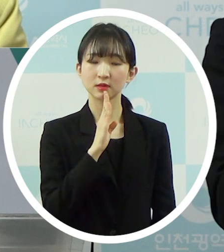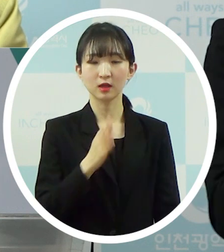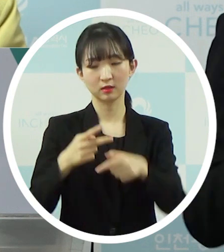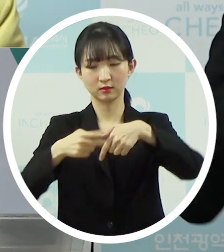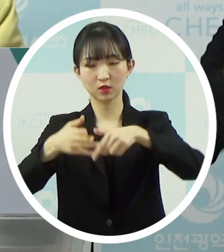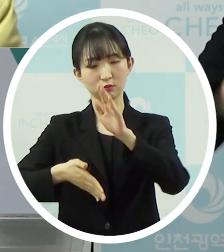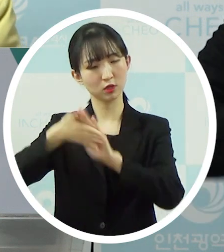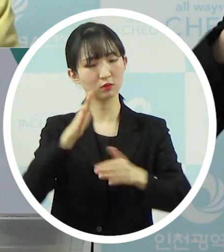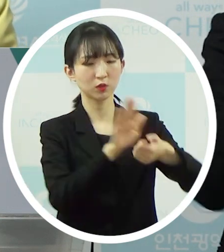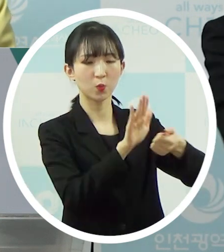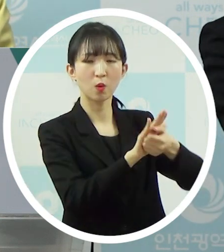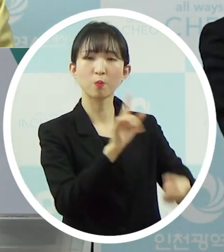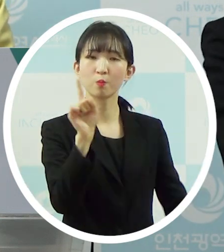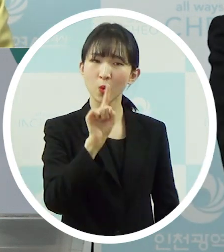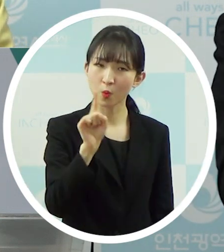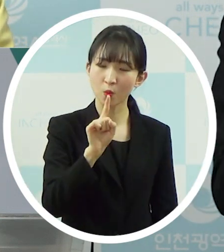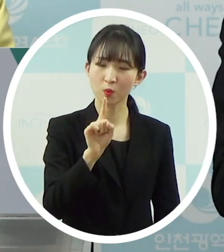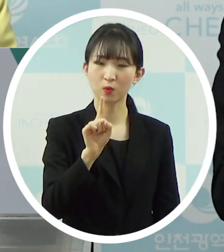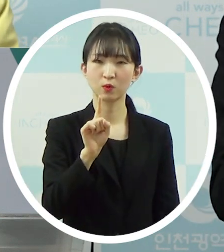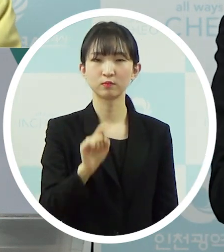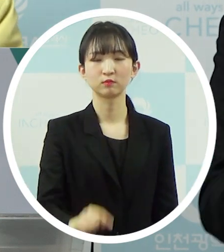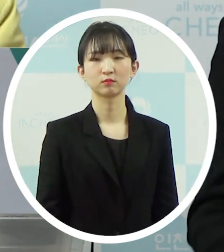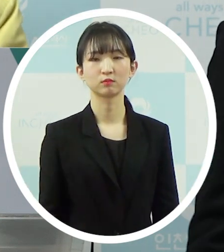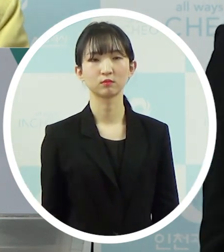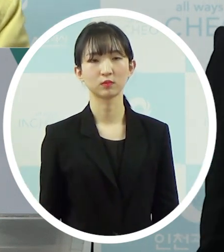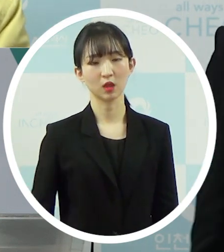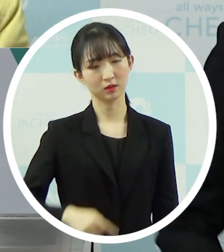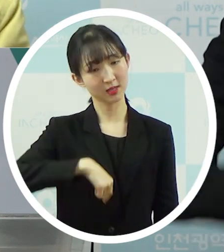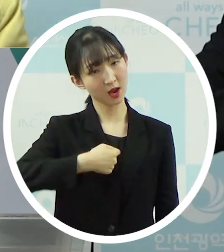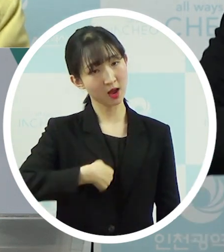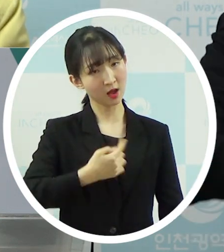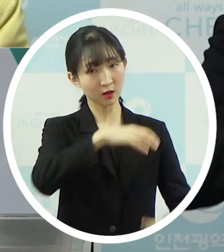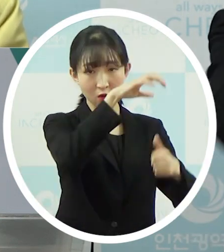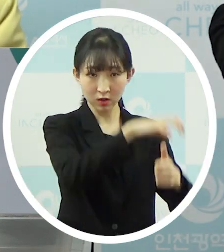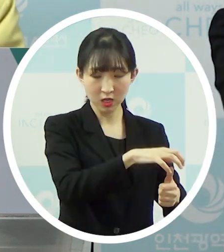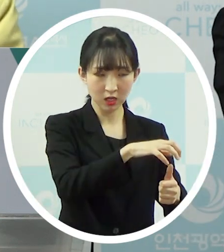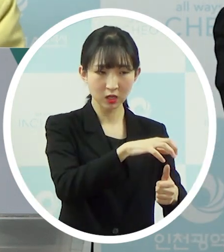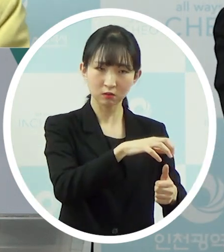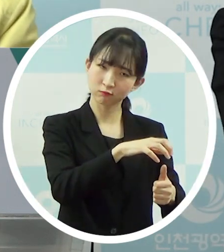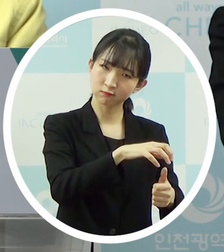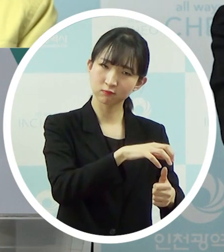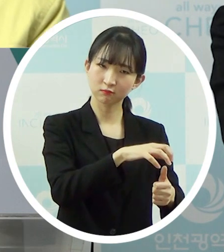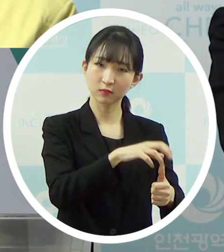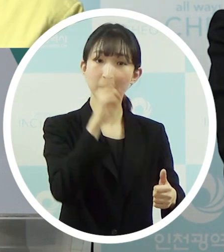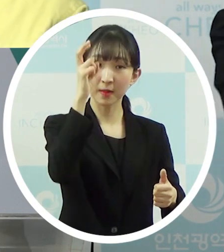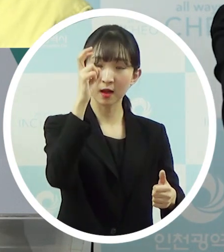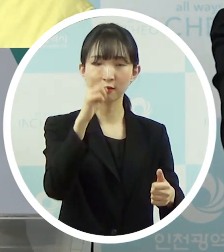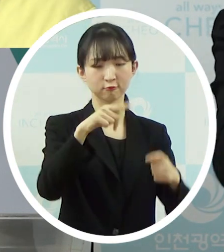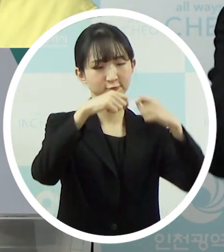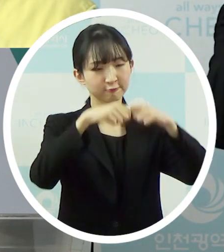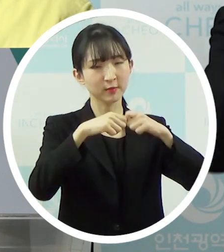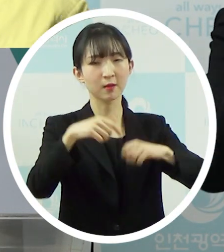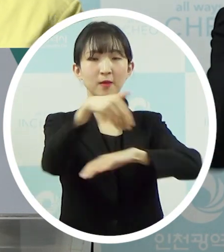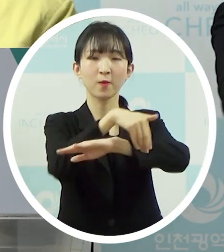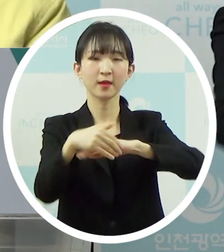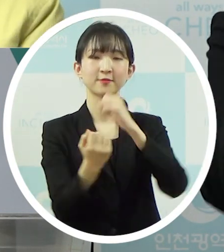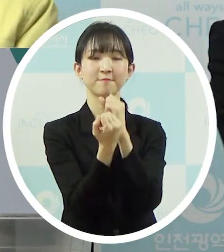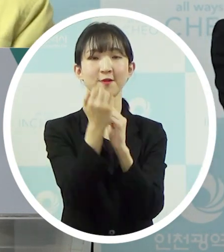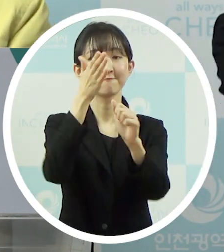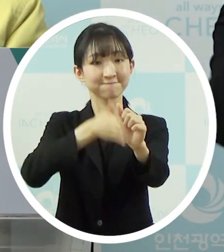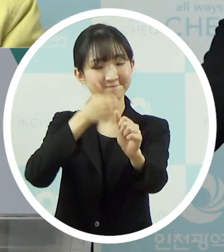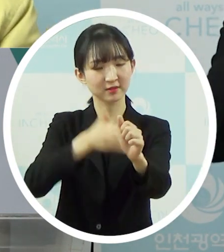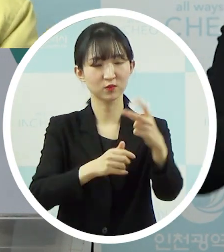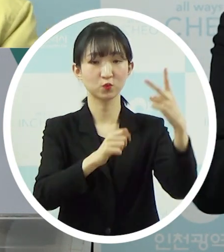지원을 할 수 있는 것인지 자유부 자가격리겠죠. 여기서 어떤 지원을 할 수 있는 것이 있으니 말씀해 주셨으면 좋겠고